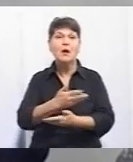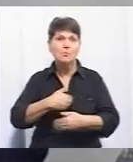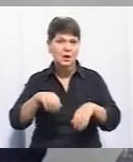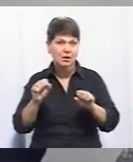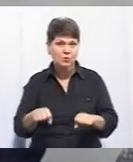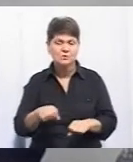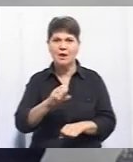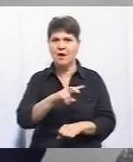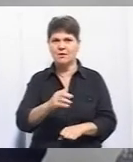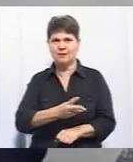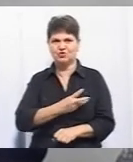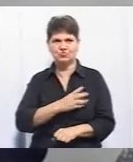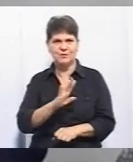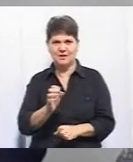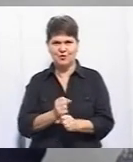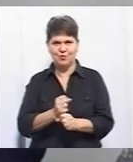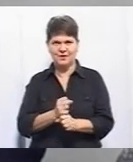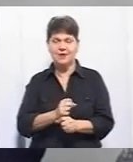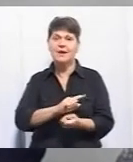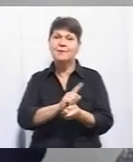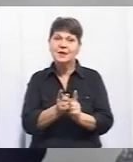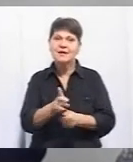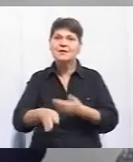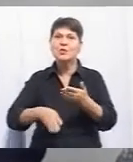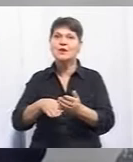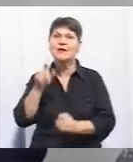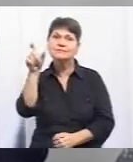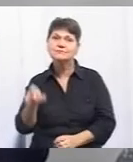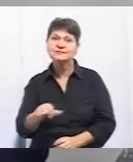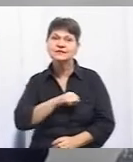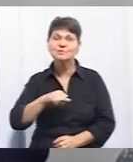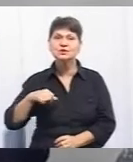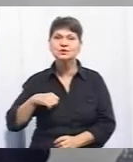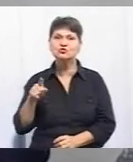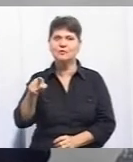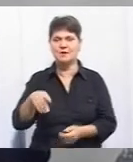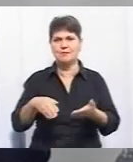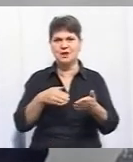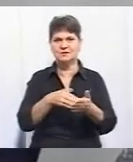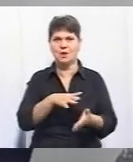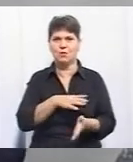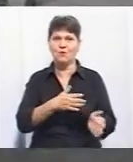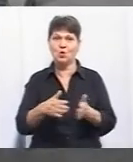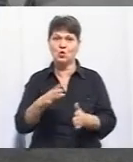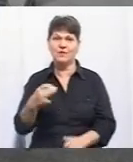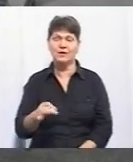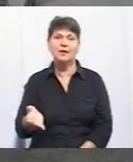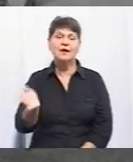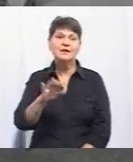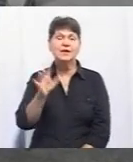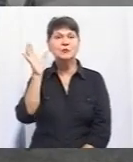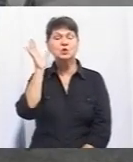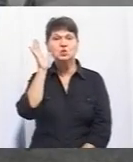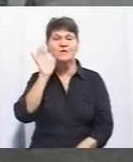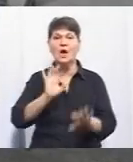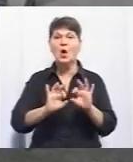але ми обираємо цього не робити замість клієнта. Ми допомагаємо йому зробити це самостійно, але так, щоб він був максимально до цього готовий. Давайте ще послухаємо коментар